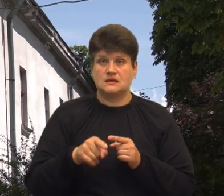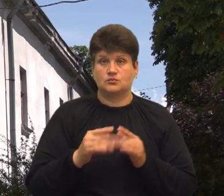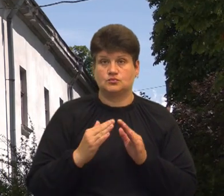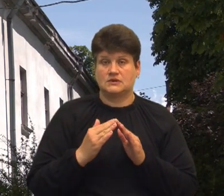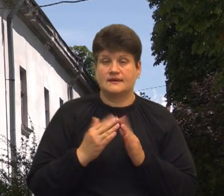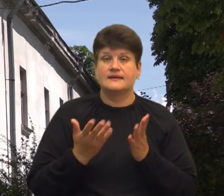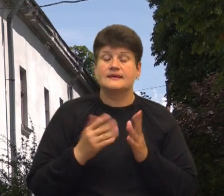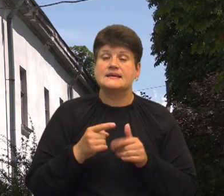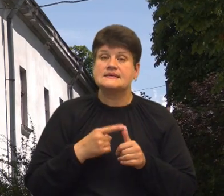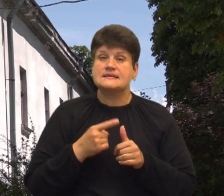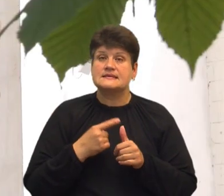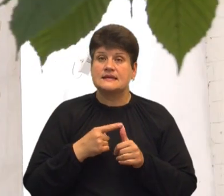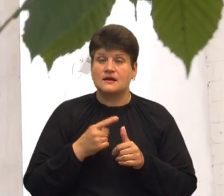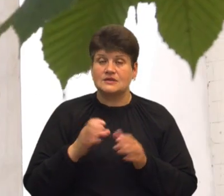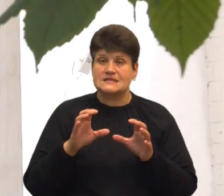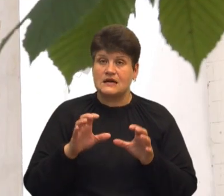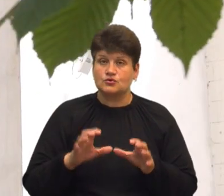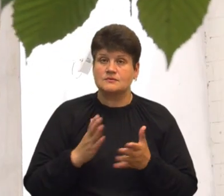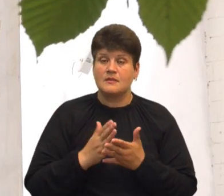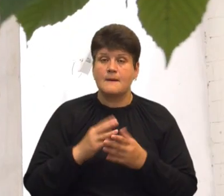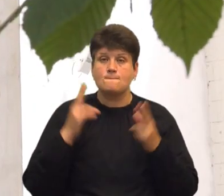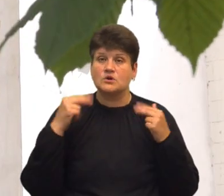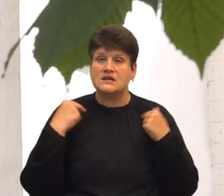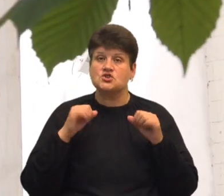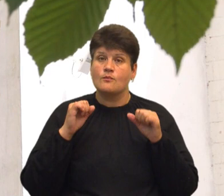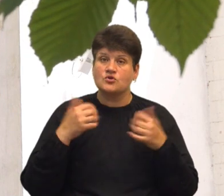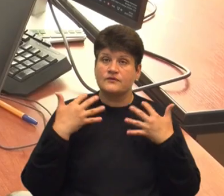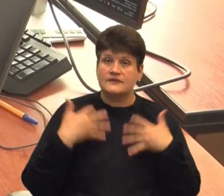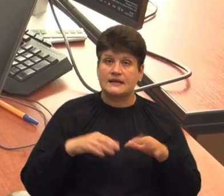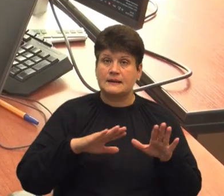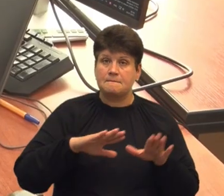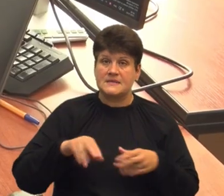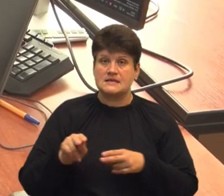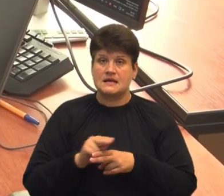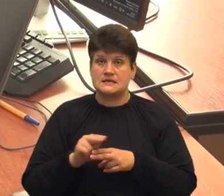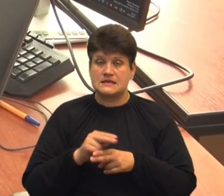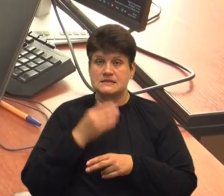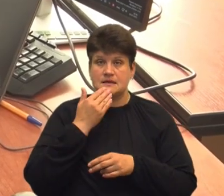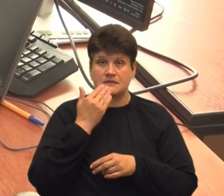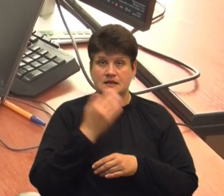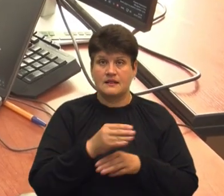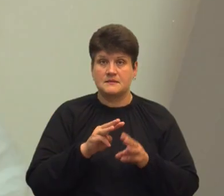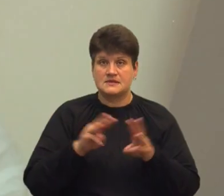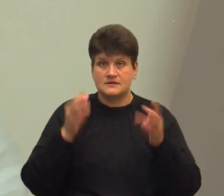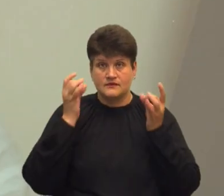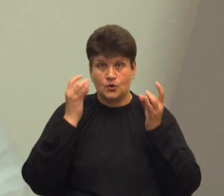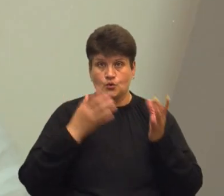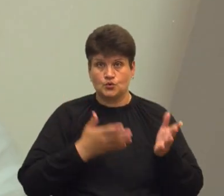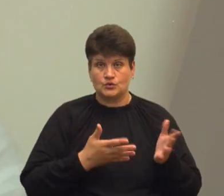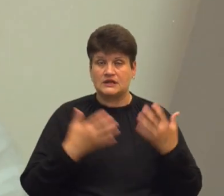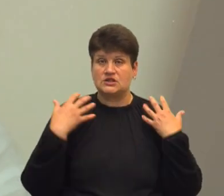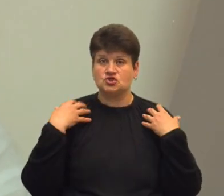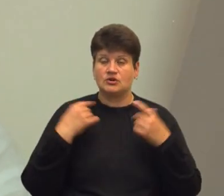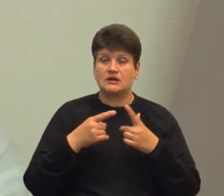статус має колишній монастир домініканців та чи може втратити його після реставрації, ми запитали в Міністерстві культури Начальник